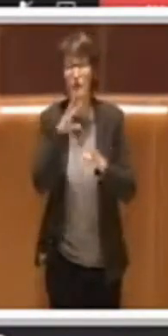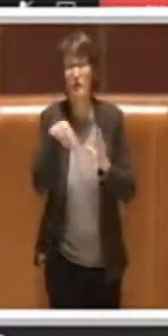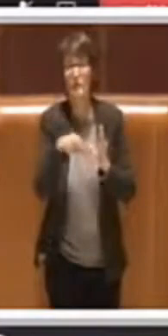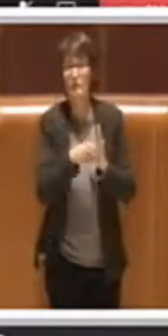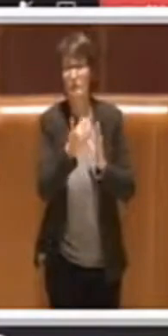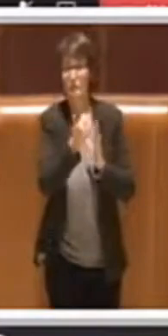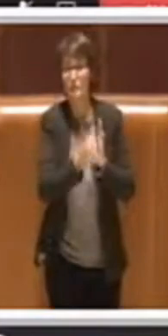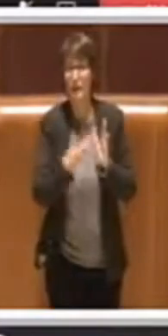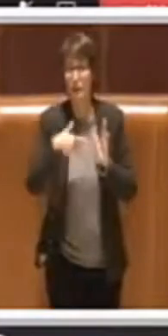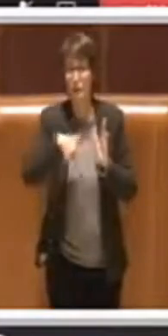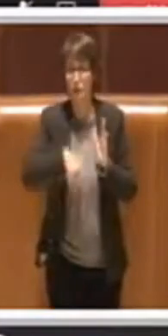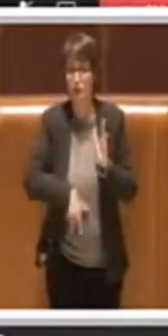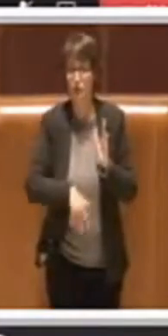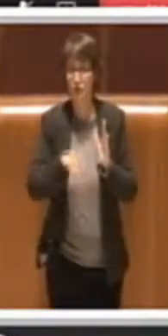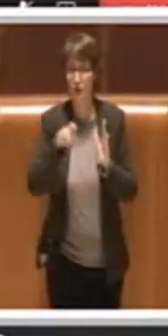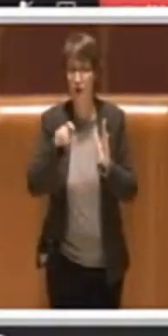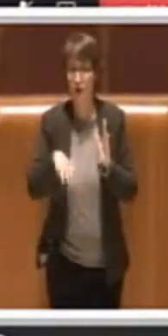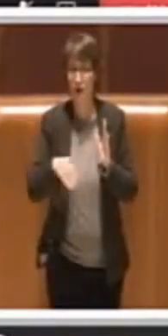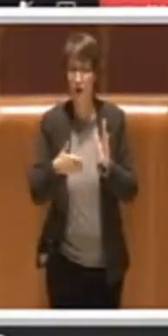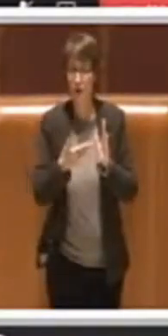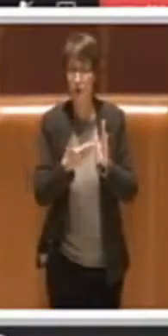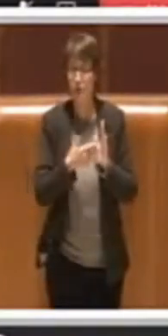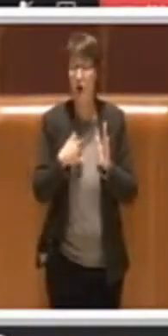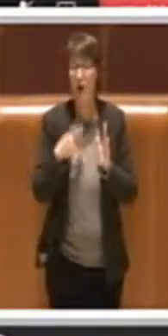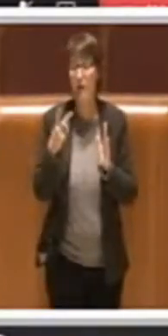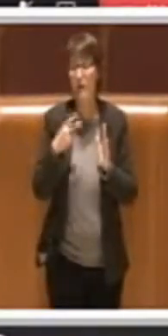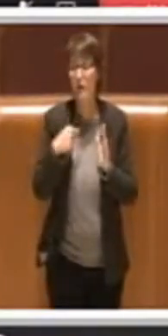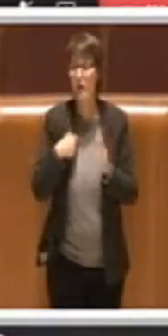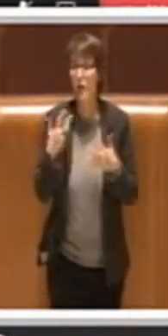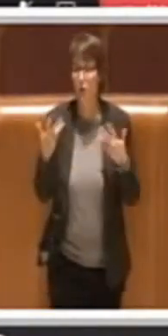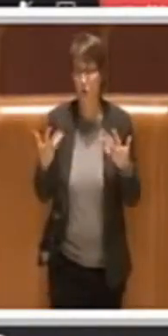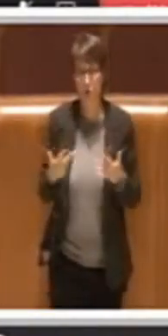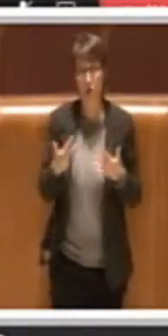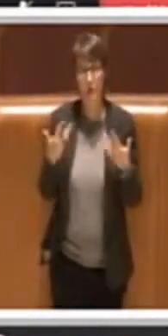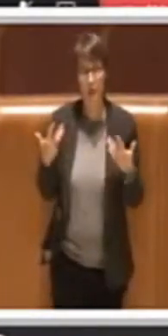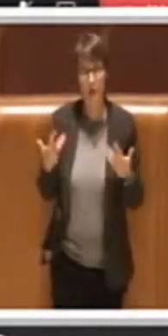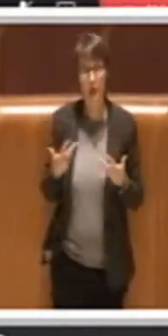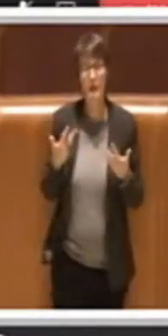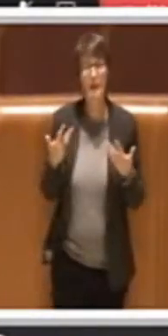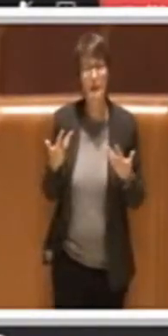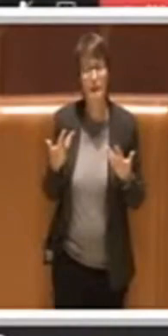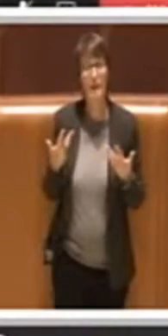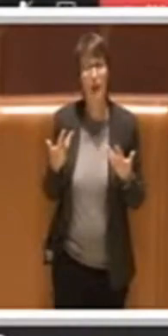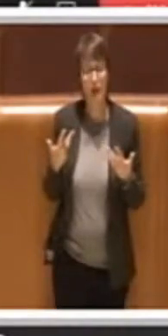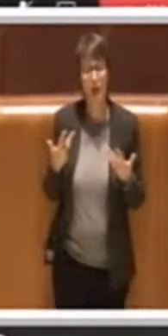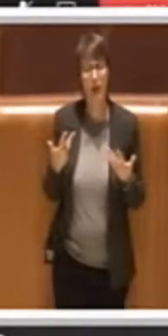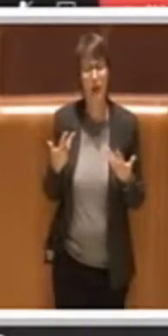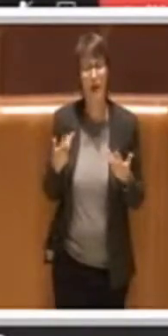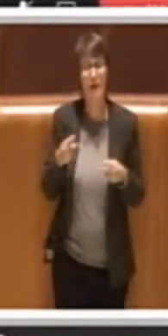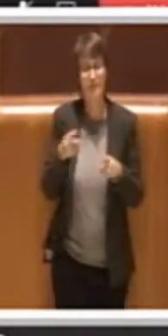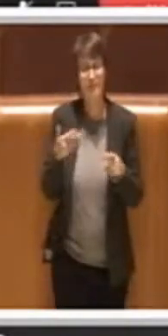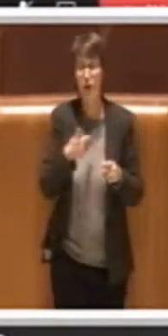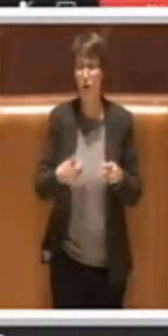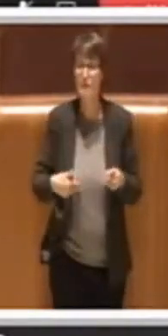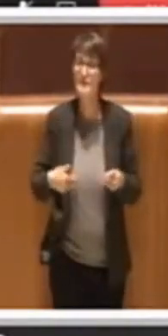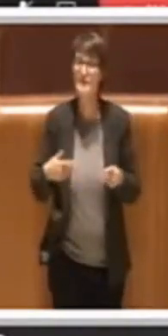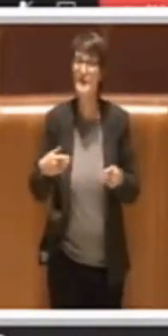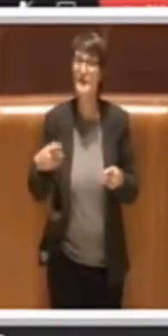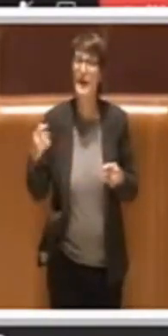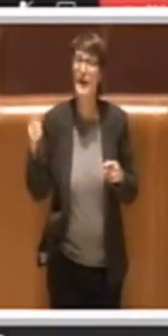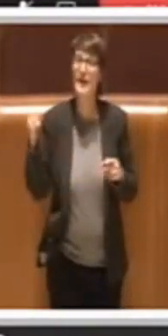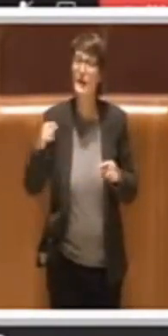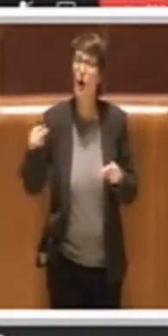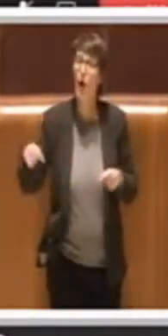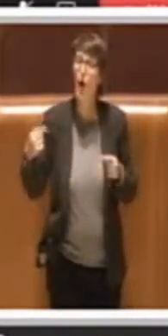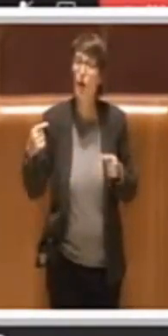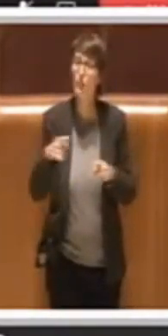io sono contenta che sia stato recepito questa cosa dai consiglieri di opposizione e sono